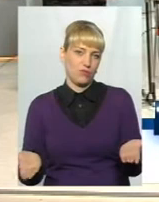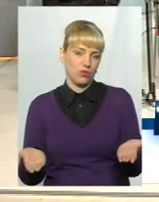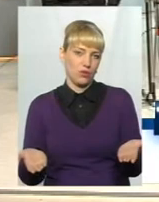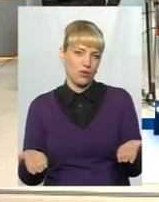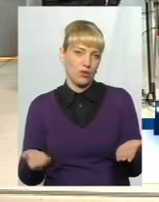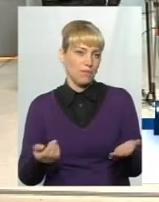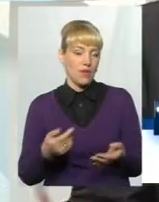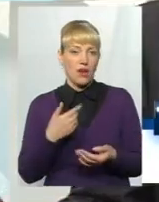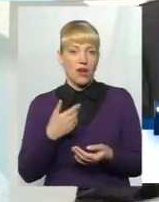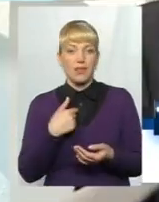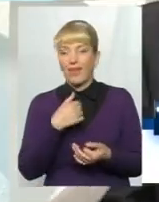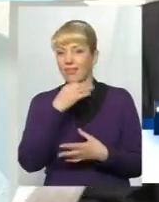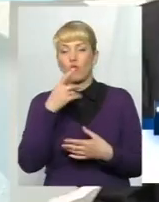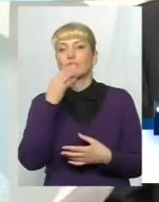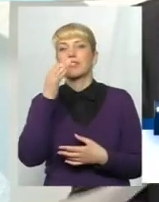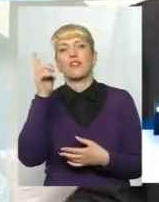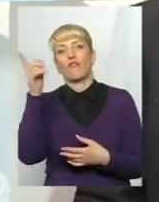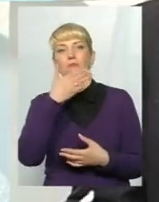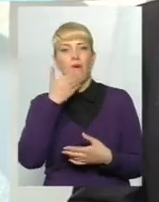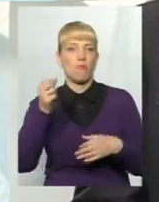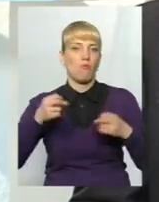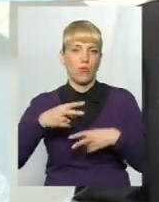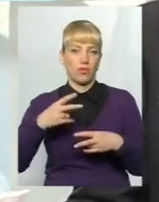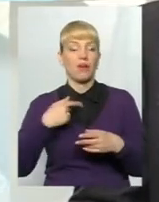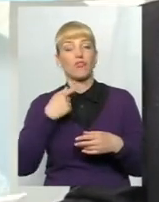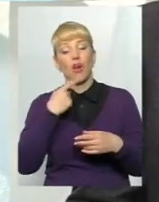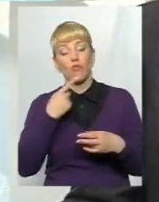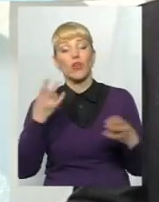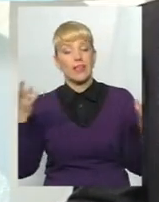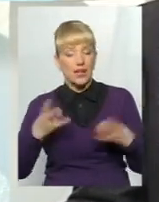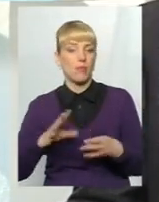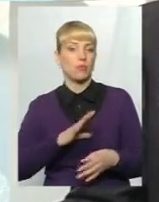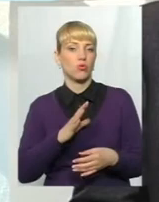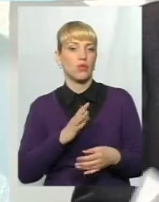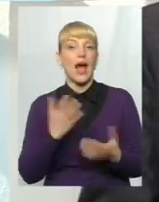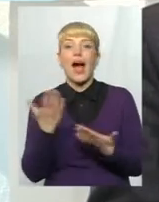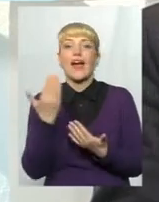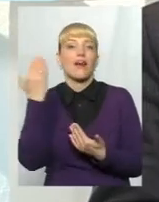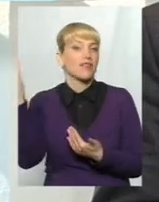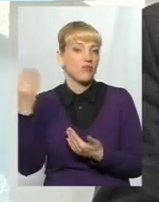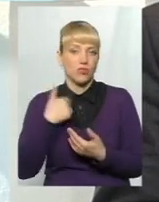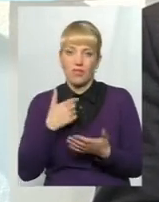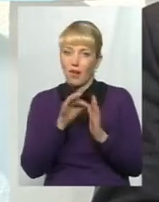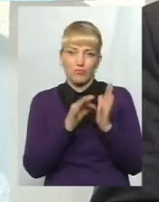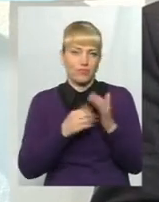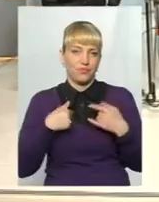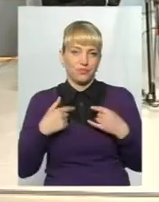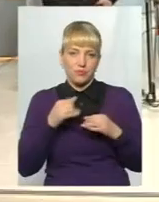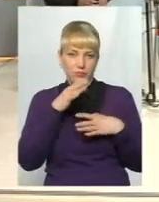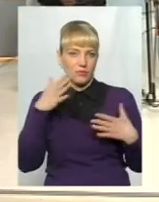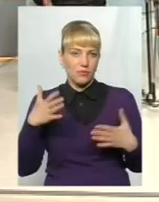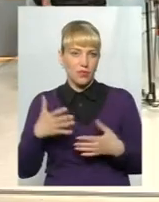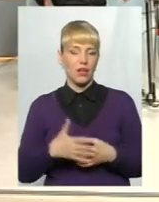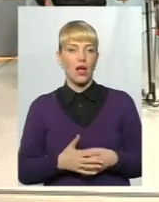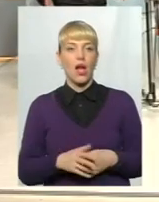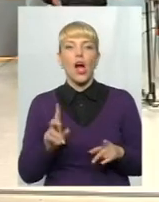професіонали? Ну, я не можу казати, я просто кажу, що потрібно бути. А які вони вже оцінювати, вже не нам з вами, а в цілому. А